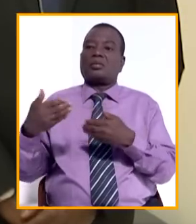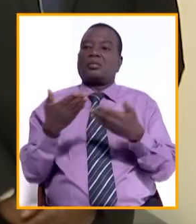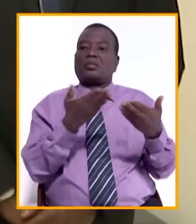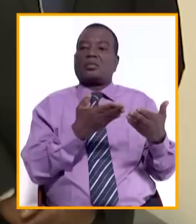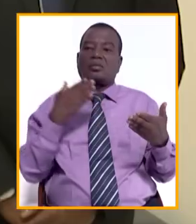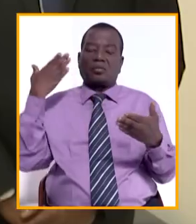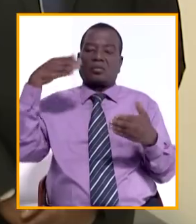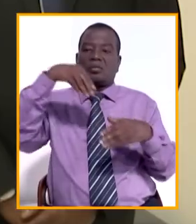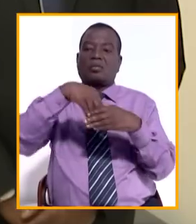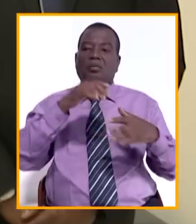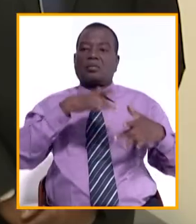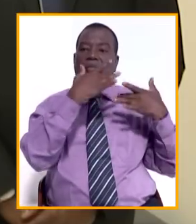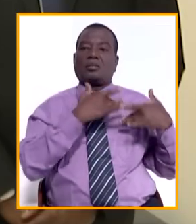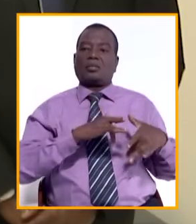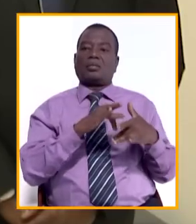dans mon cœur,